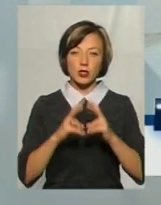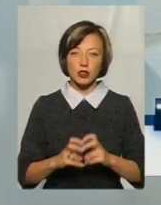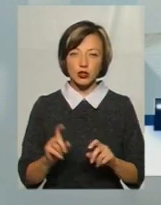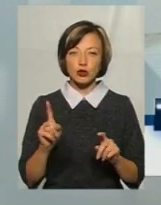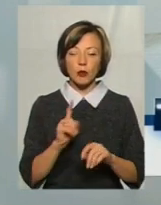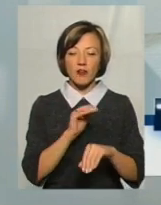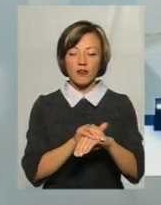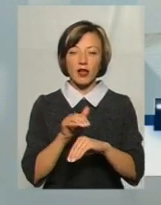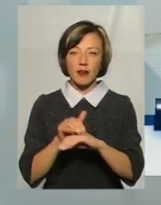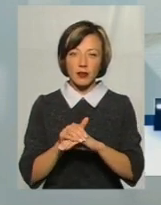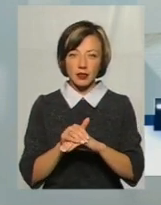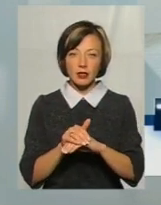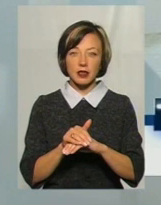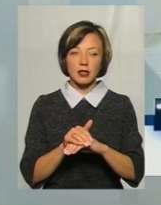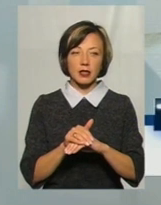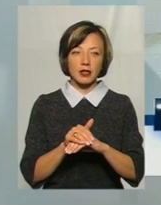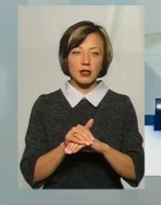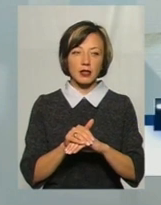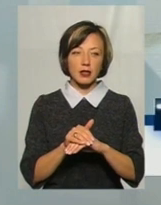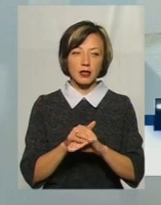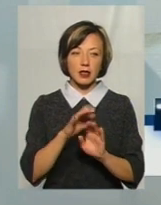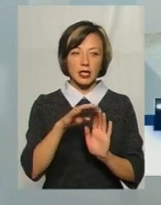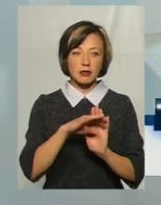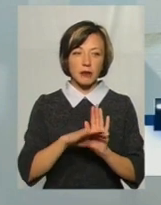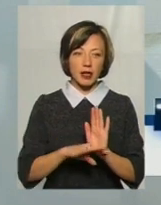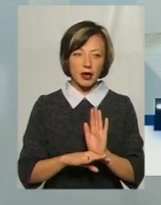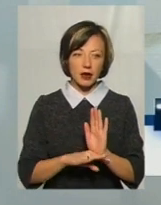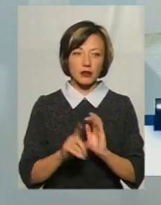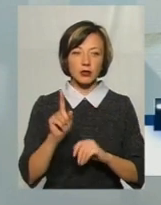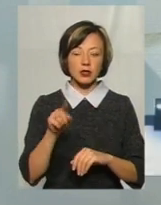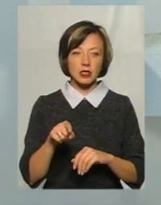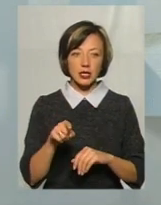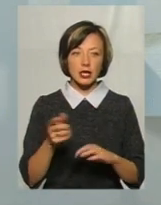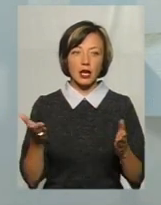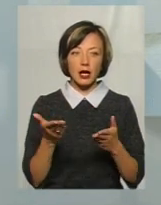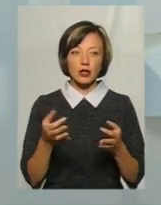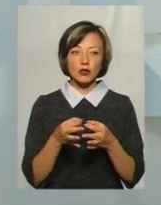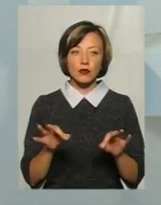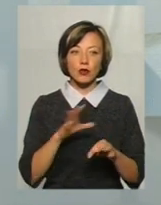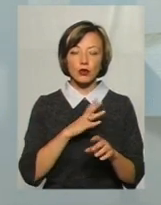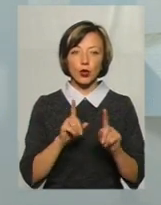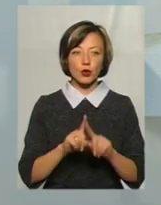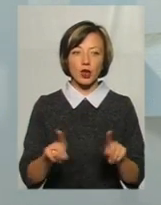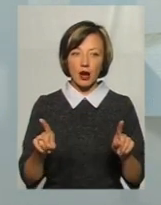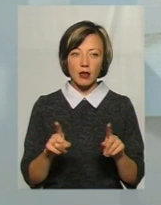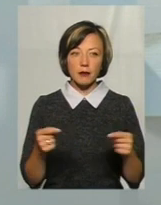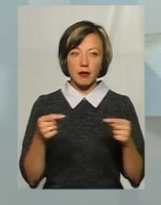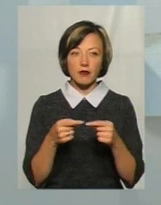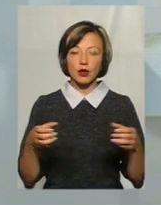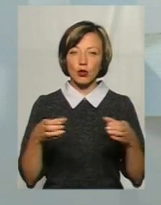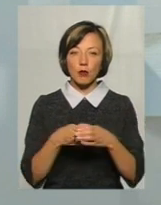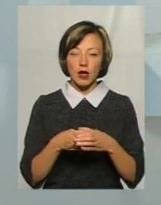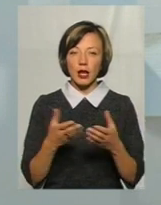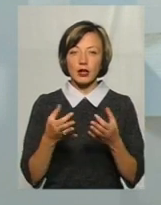щоб виявити з переліку саме ті, які дозволять бути унікальною у певній громаді, які